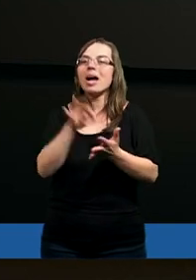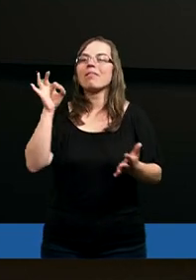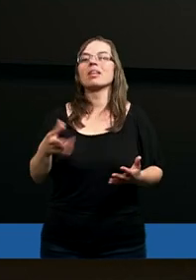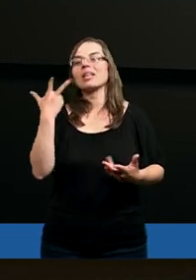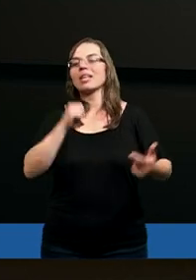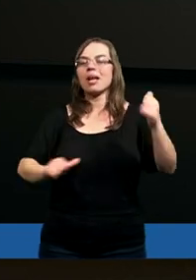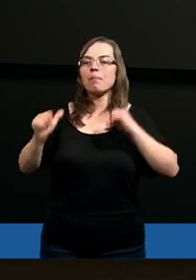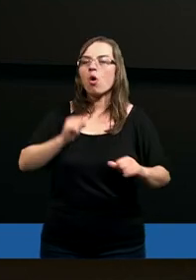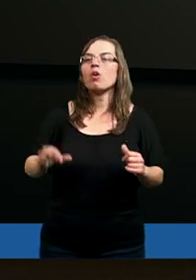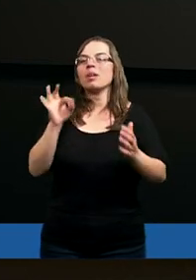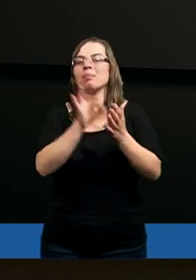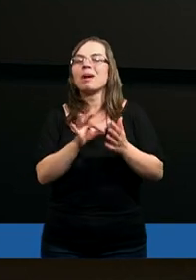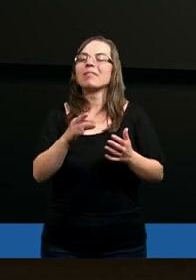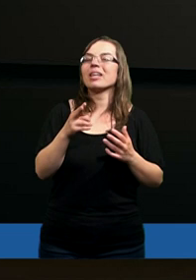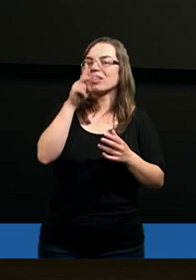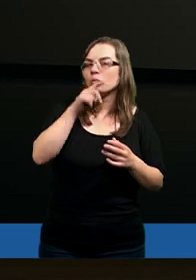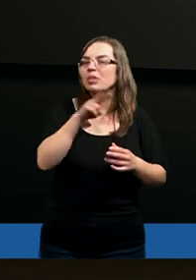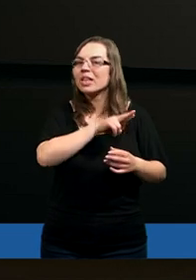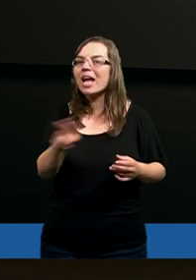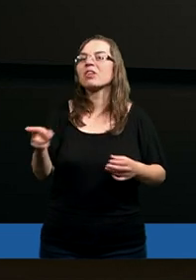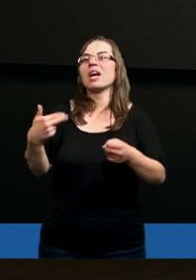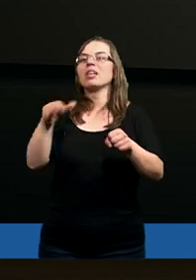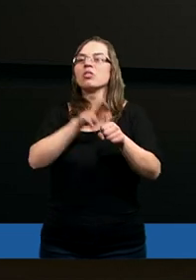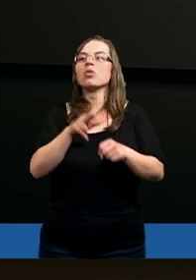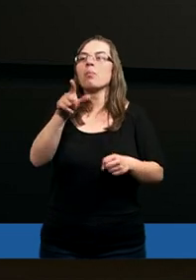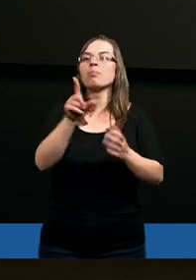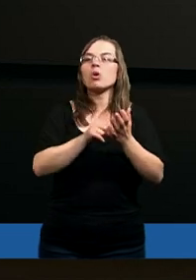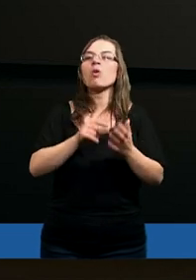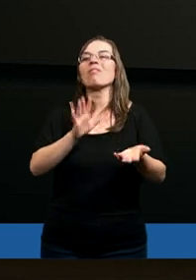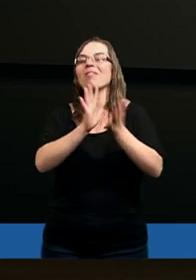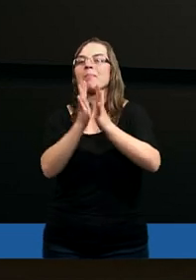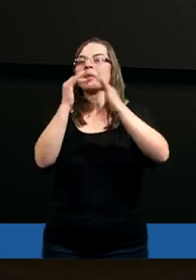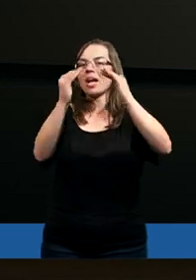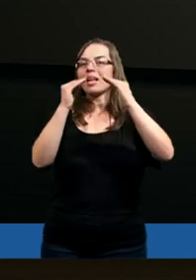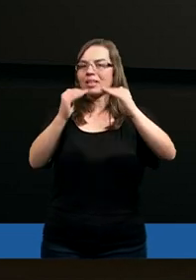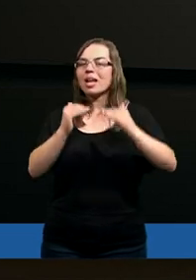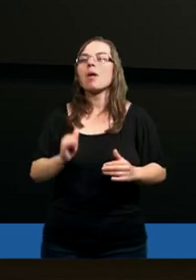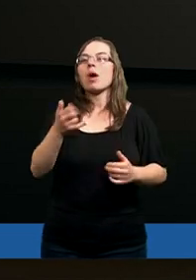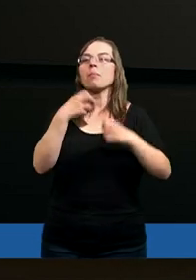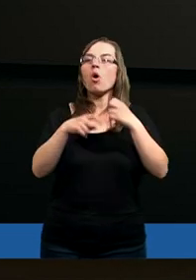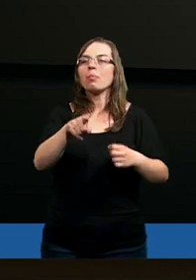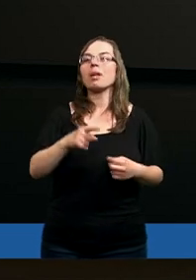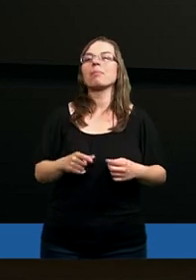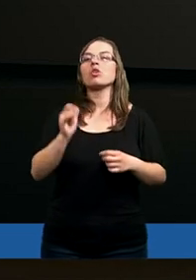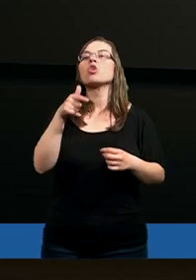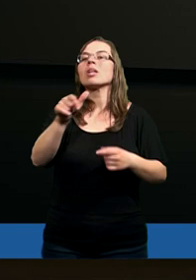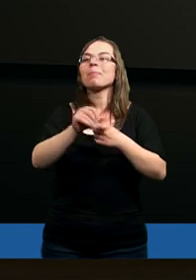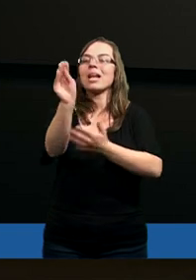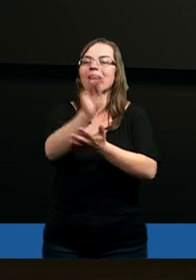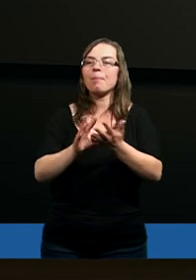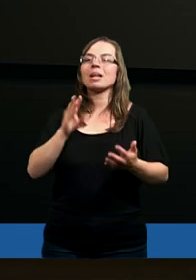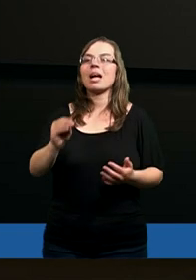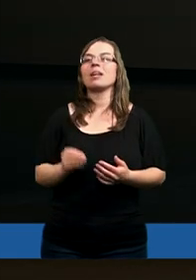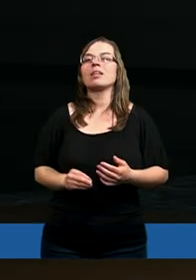niepokojach, pewnych złych rzeczach, które Piotr wymienia tutaj jako problem w ówczesnym Kościele. Co tam jest